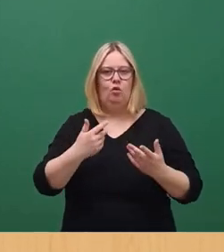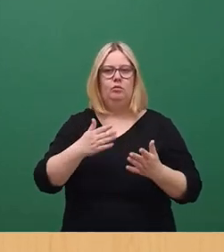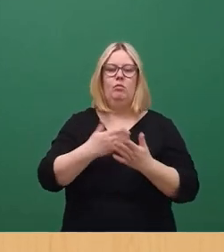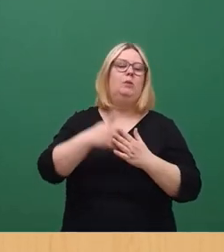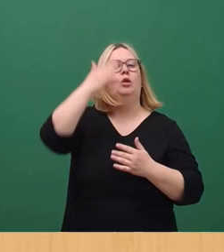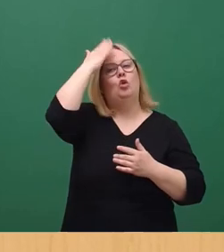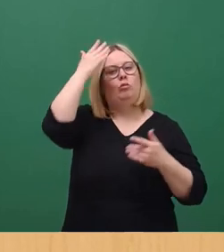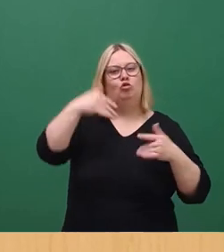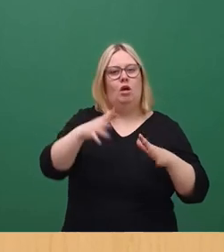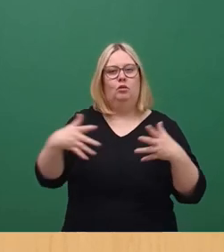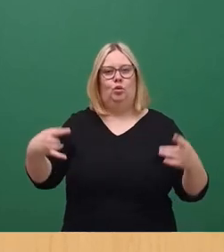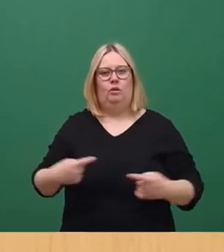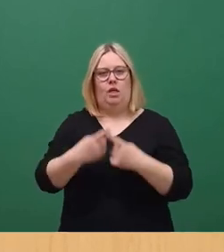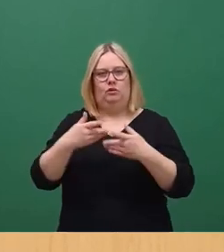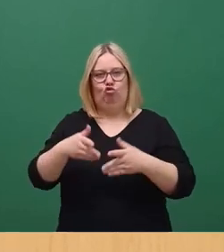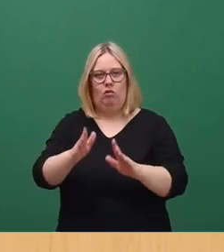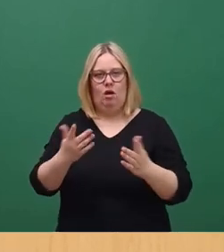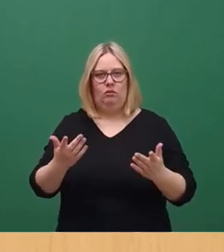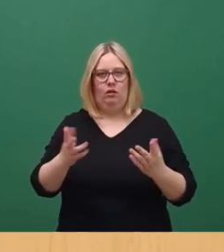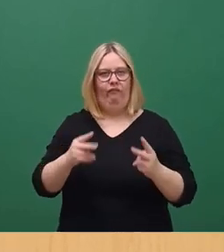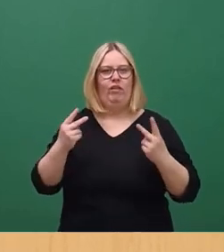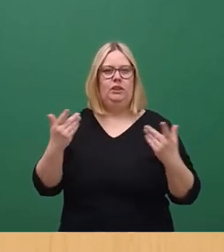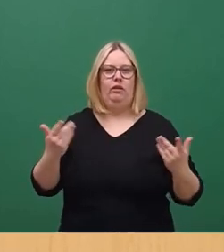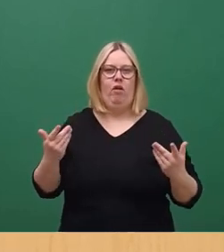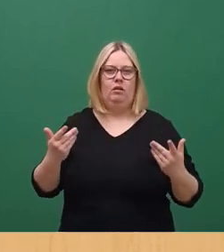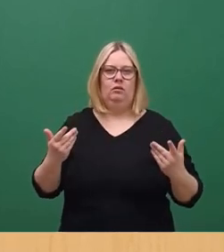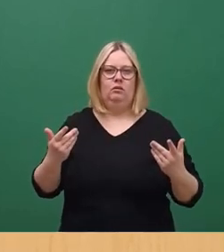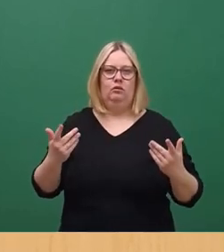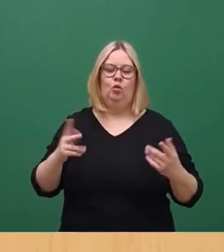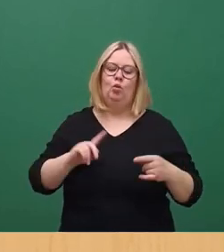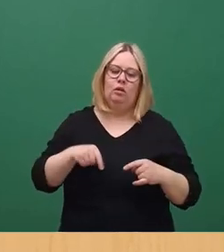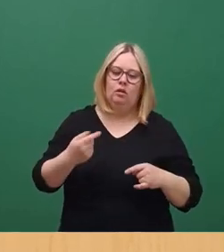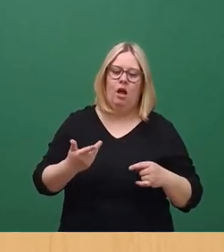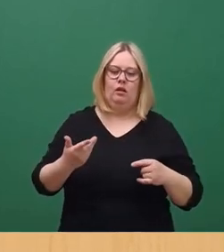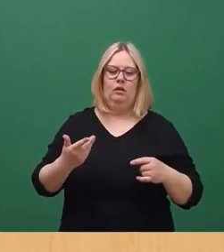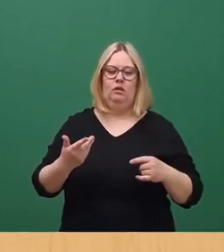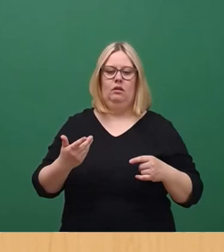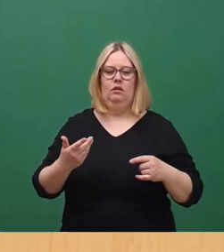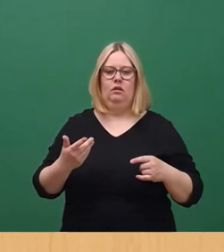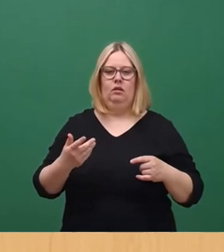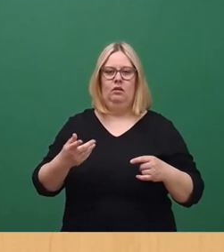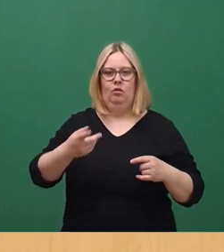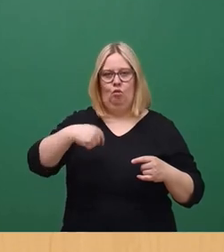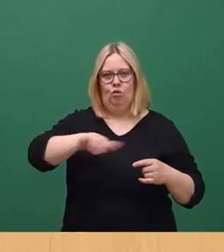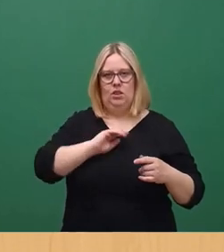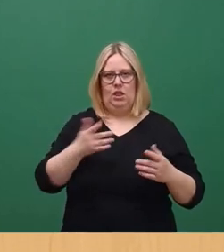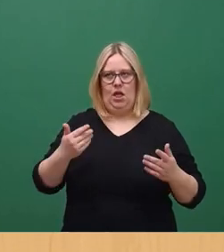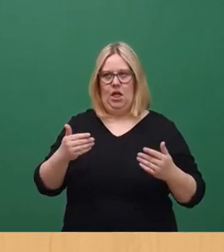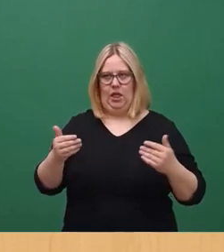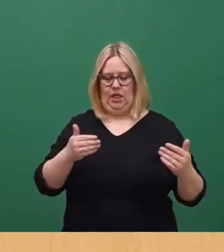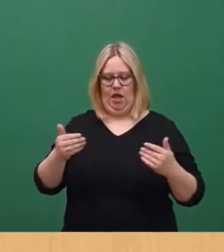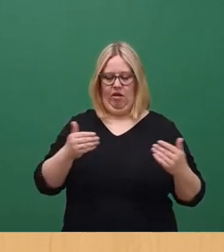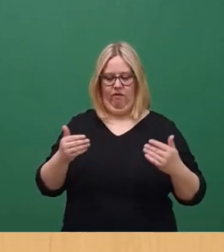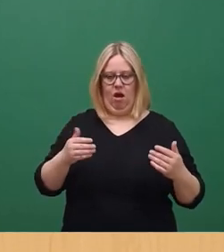Großen-Meißner-Straße spielen sollten und inwieweit dort natürlich auch unserer Gegenwart angemessene